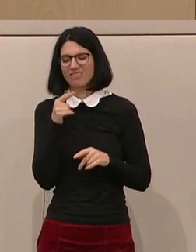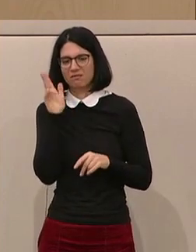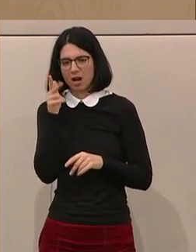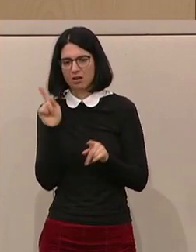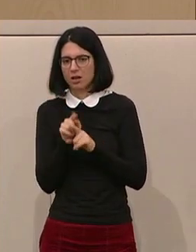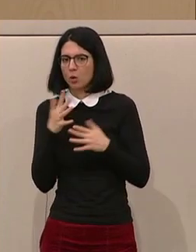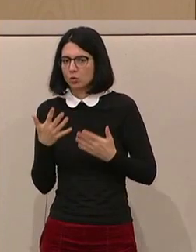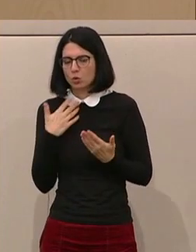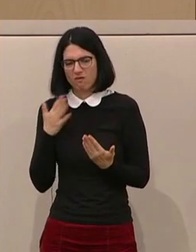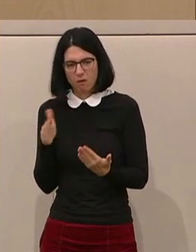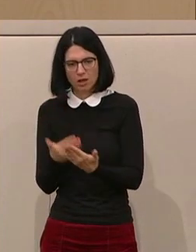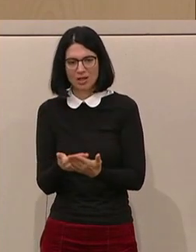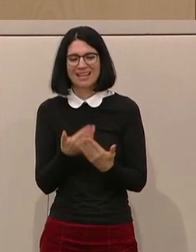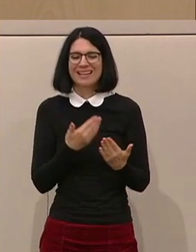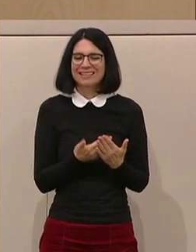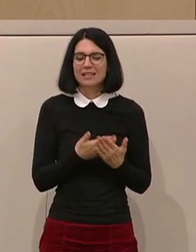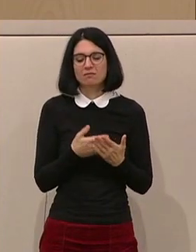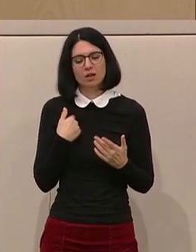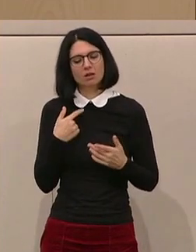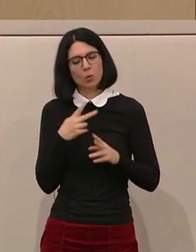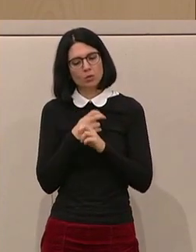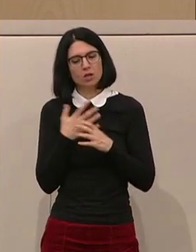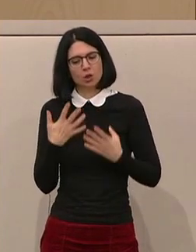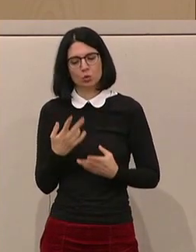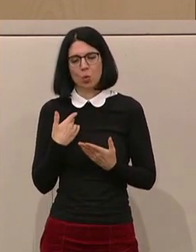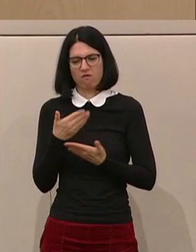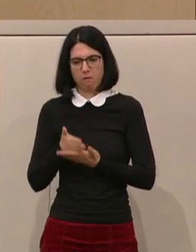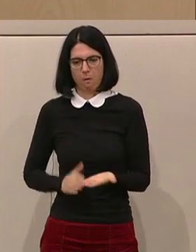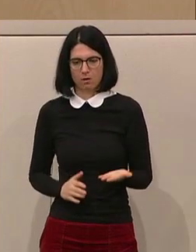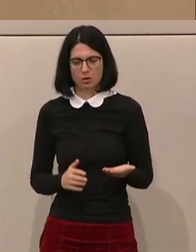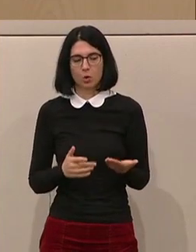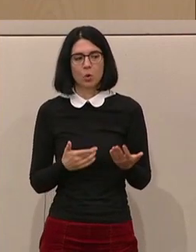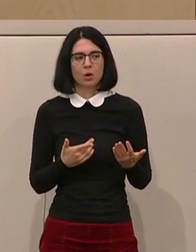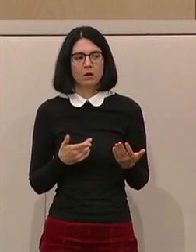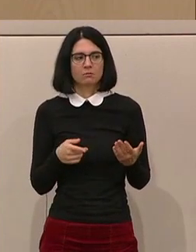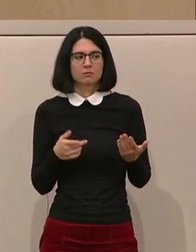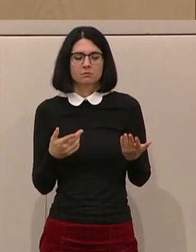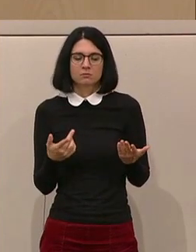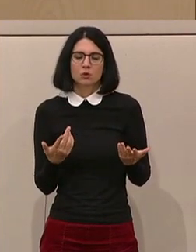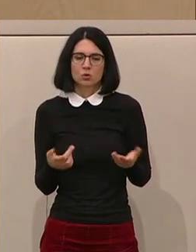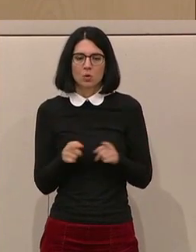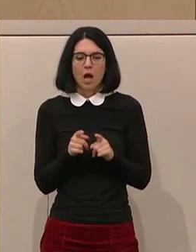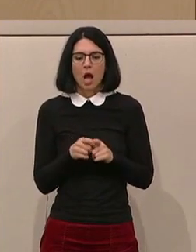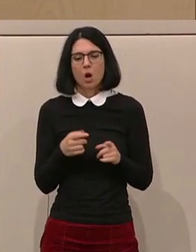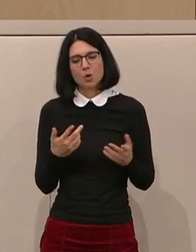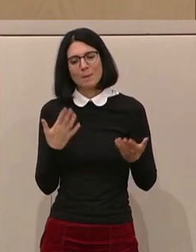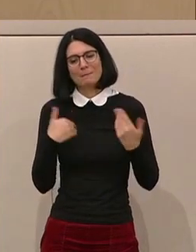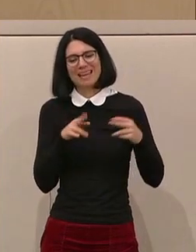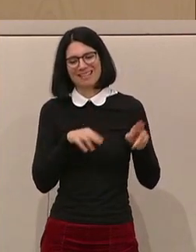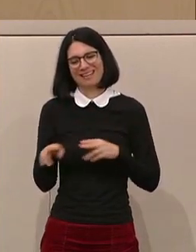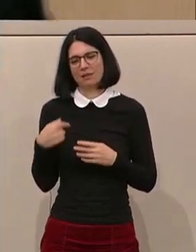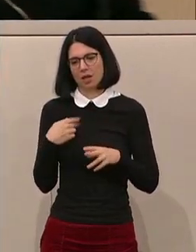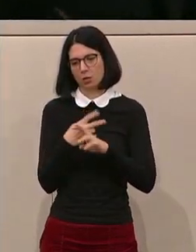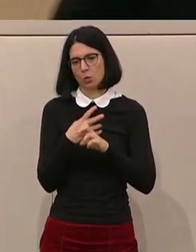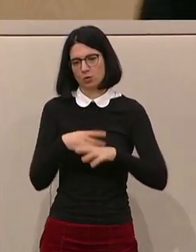vorgeschlagen. Also werden wir uns daran auch richten und halten und schaffen damit ein weiteres Stück Gerechtigkeit in Österreich.